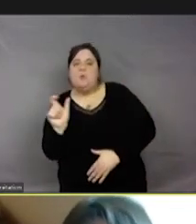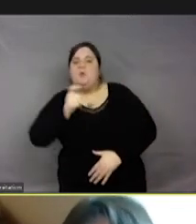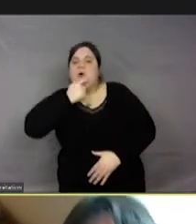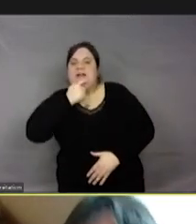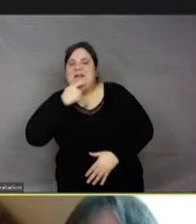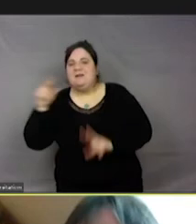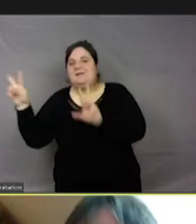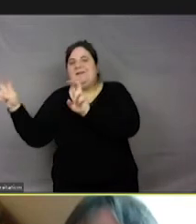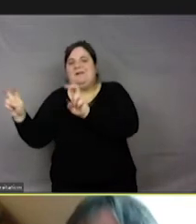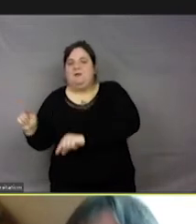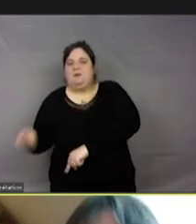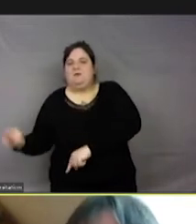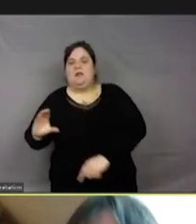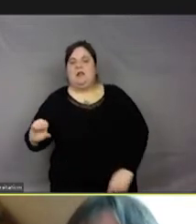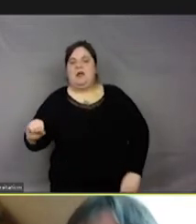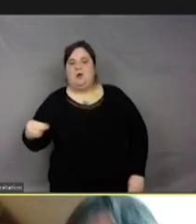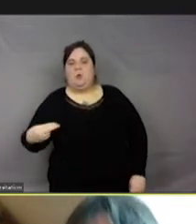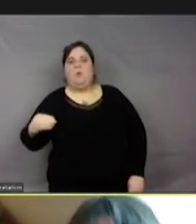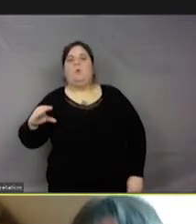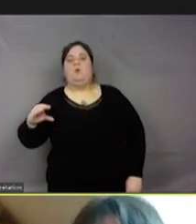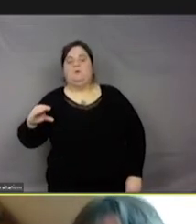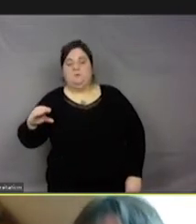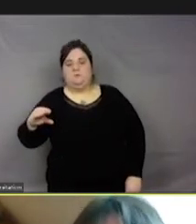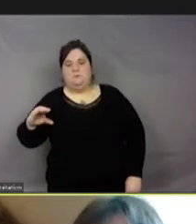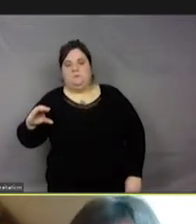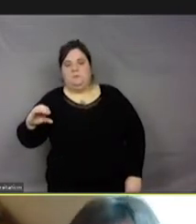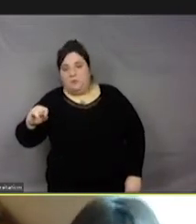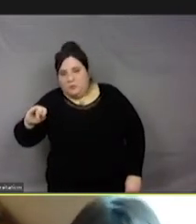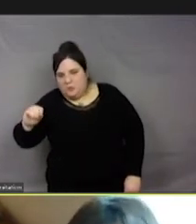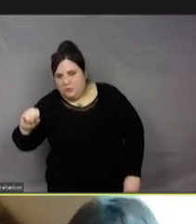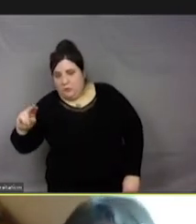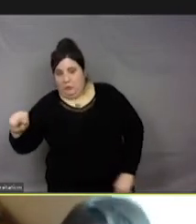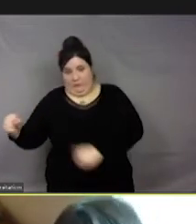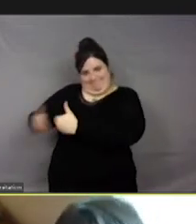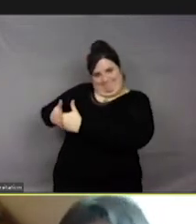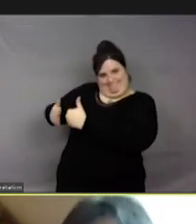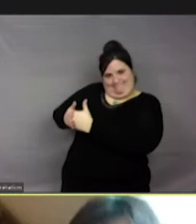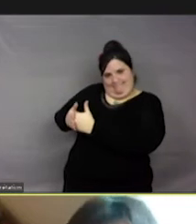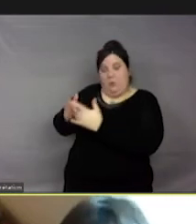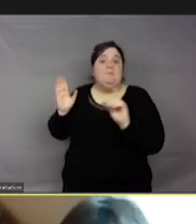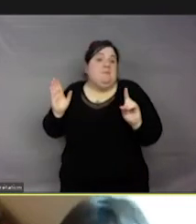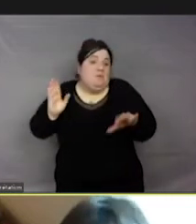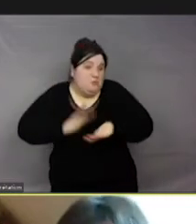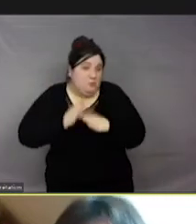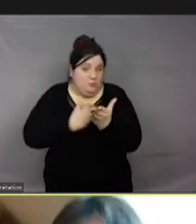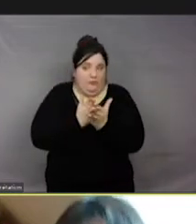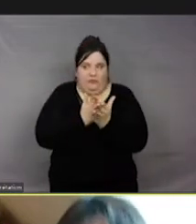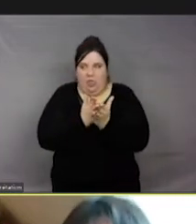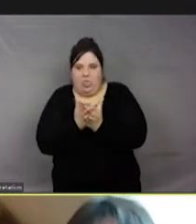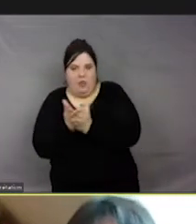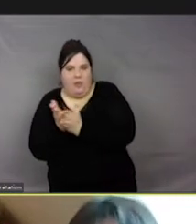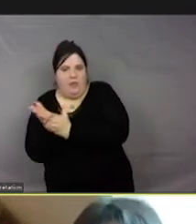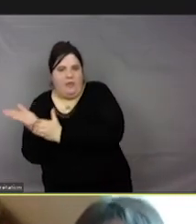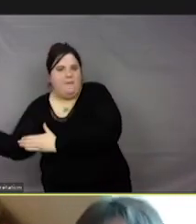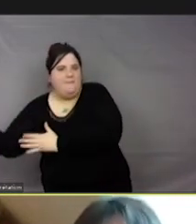proche aussi du mot « sentient » et ça va générer en quelque sorte un glissement sémantique vers